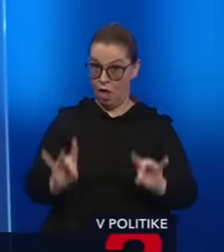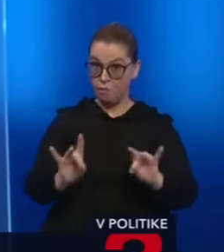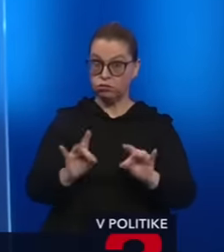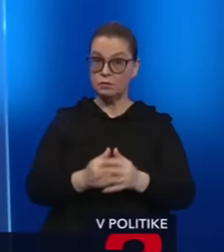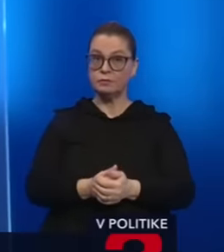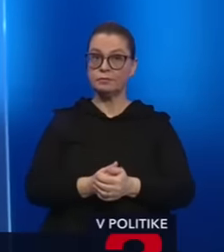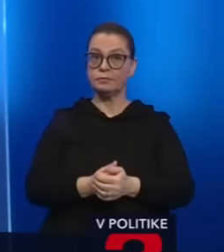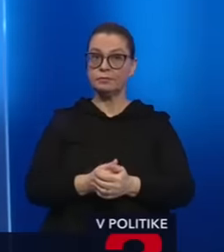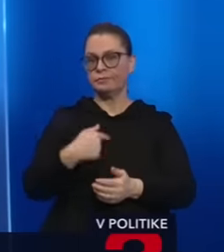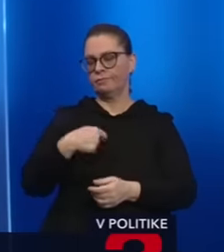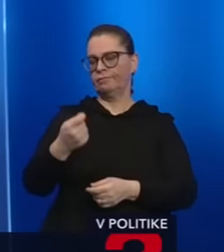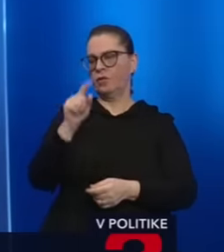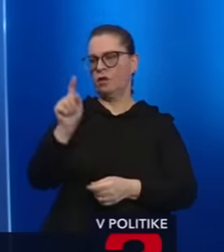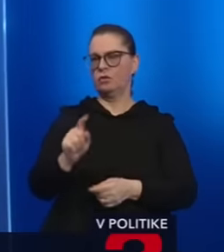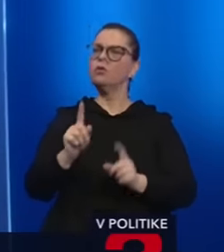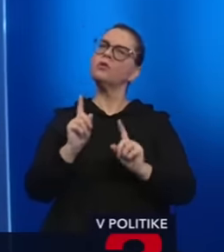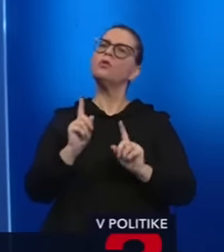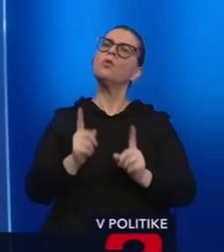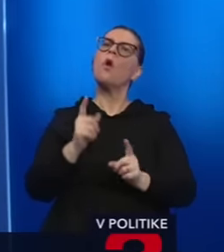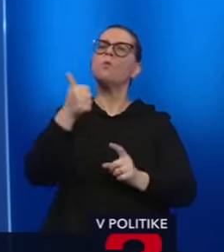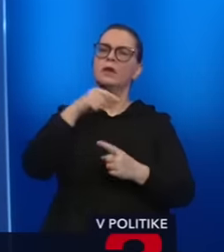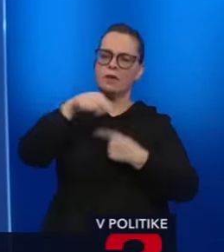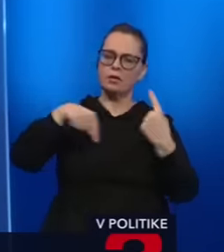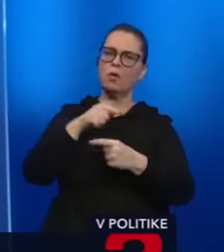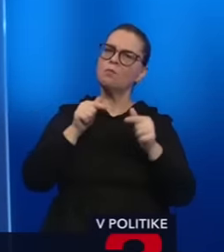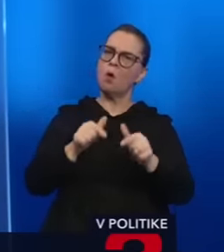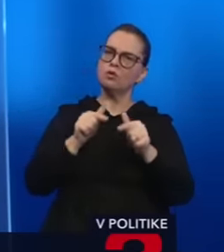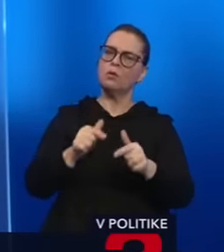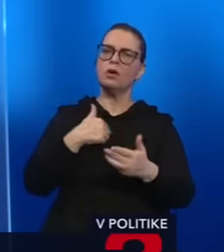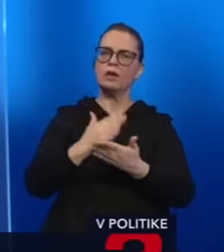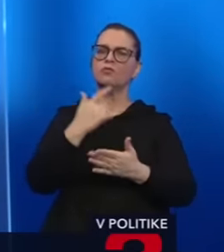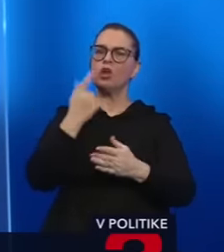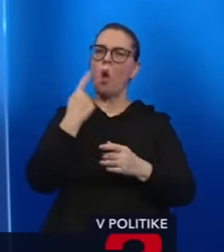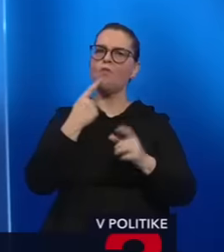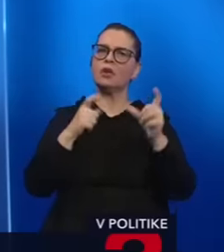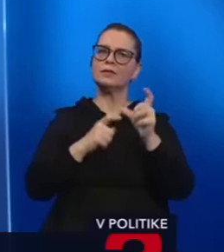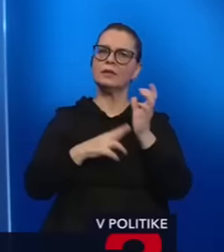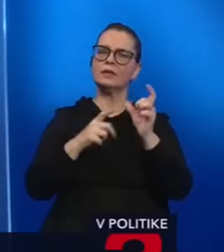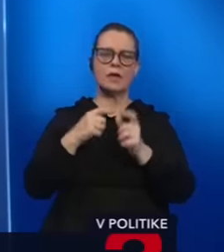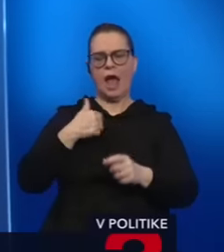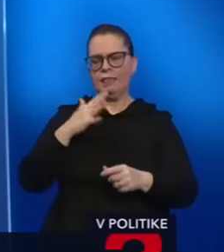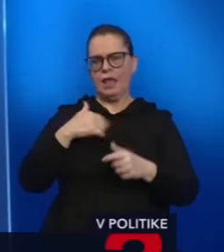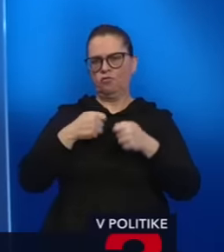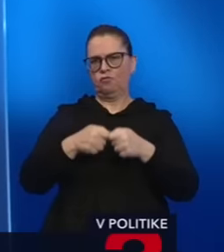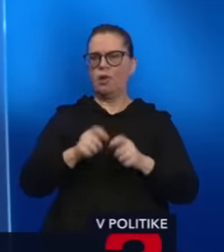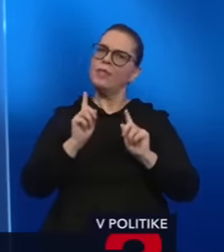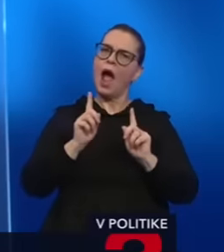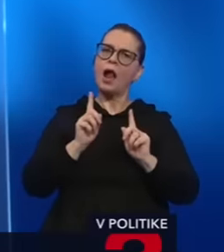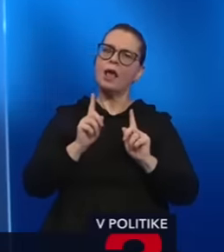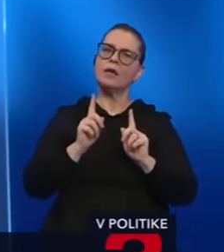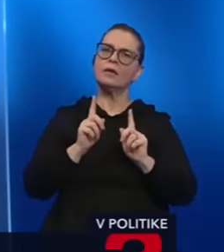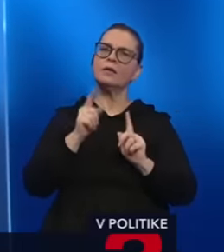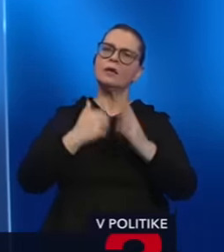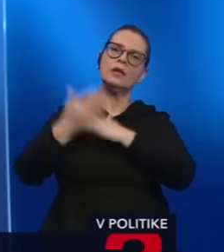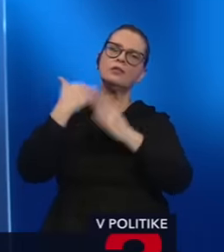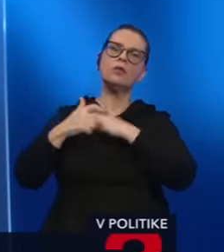Ja na otázku, že koho by sme mali podporiť v prvom kole, som vždy hovoril, že Slovenská národná strana, aj keď nie som jej člen, by mala, vzhľadom na to, že